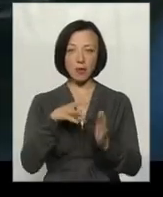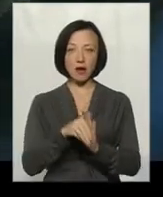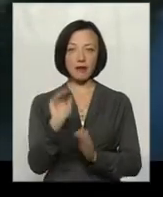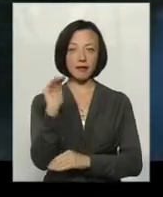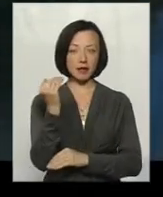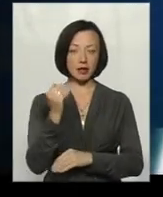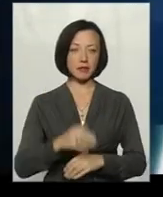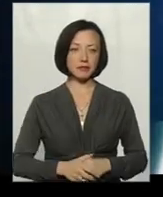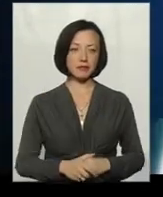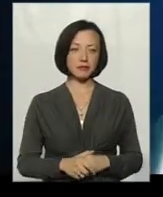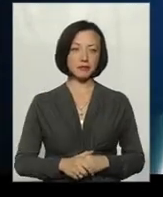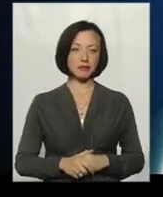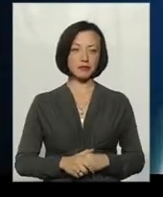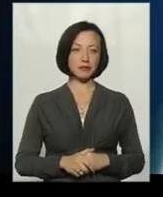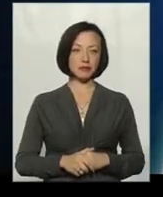дитина.